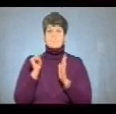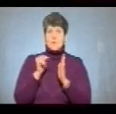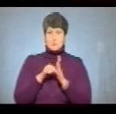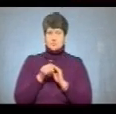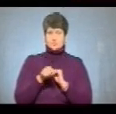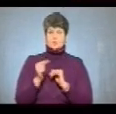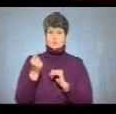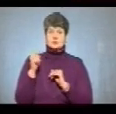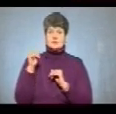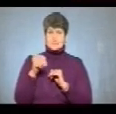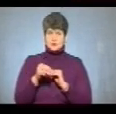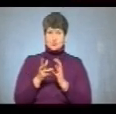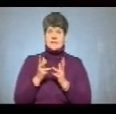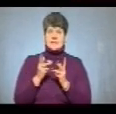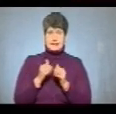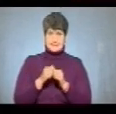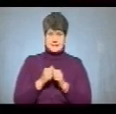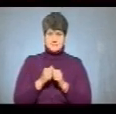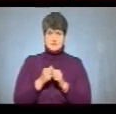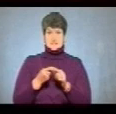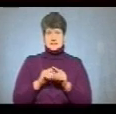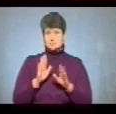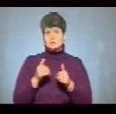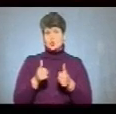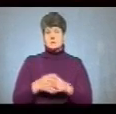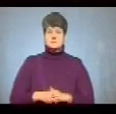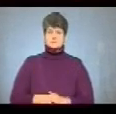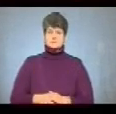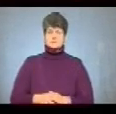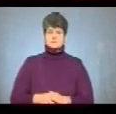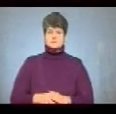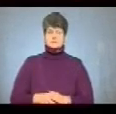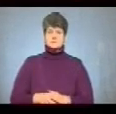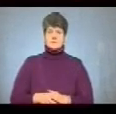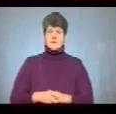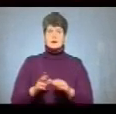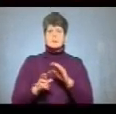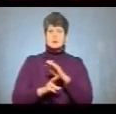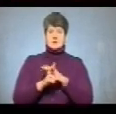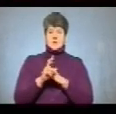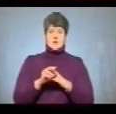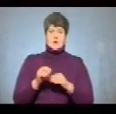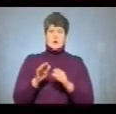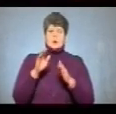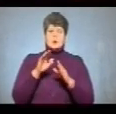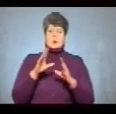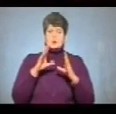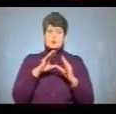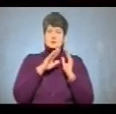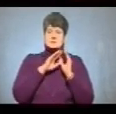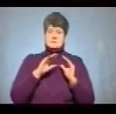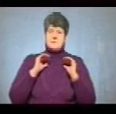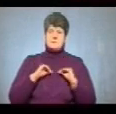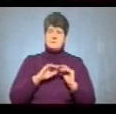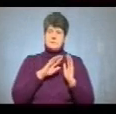тисячну кількість доларів, це буде добре. Парафія Оспіння про Святої Богородиці села Онишківці Шумського району